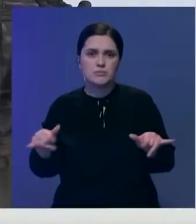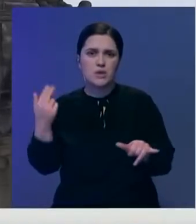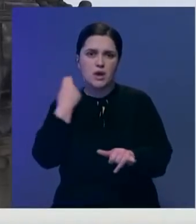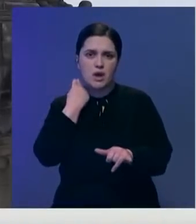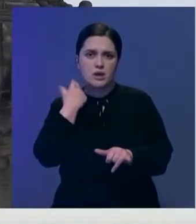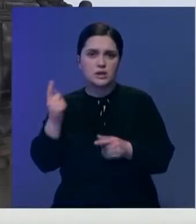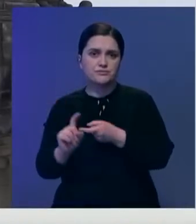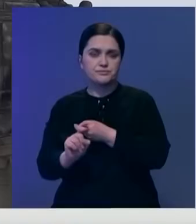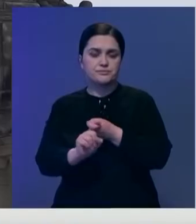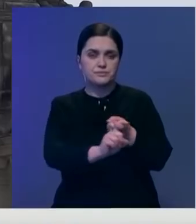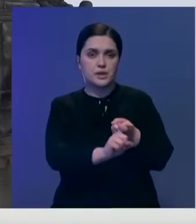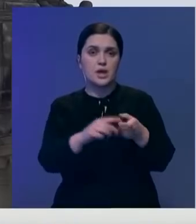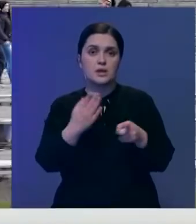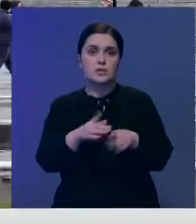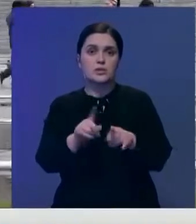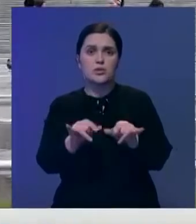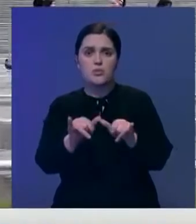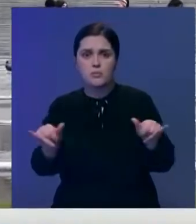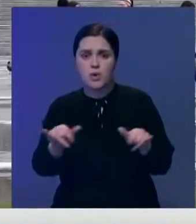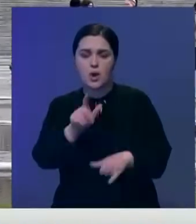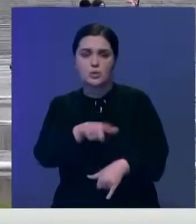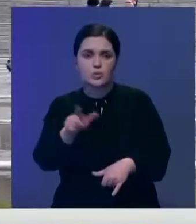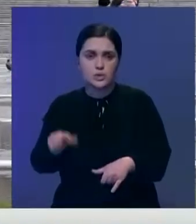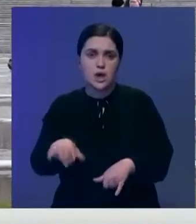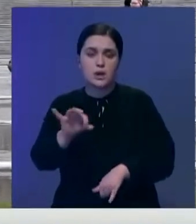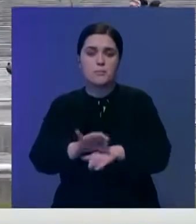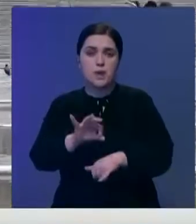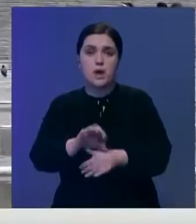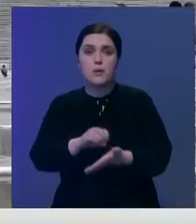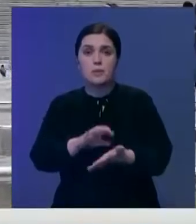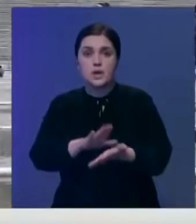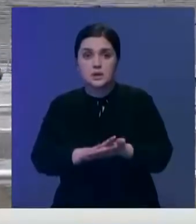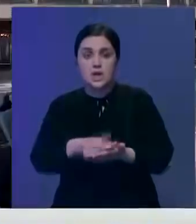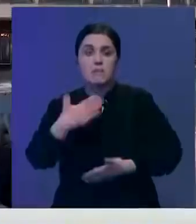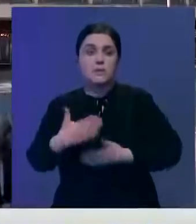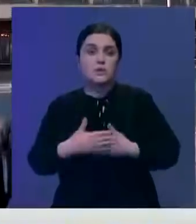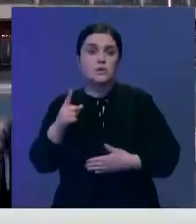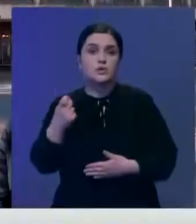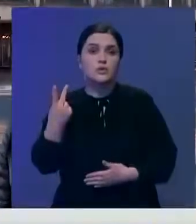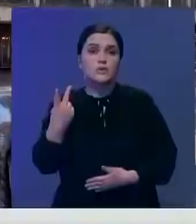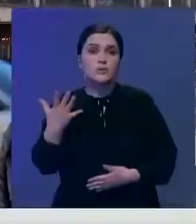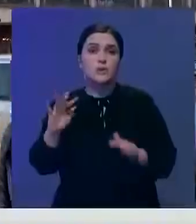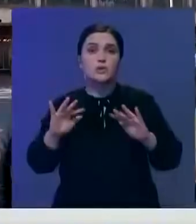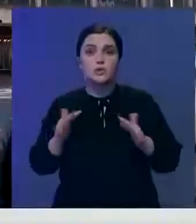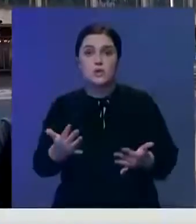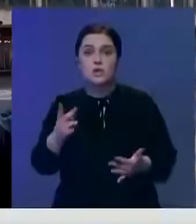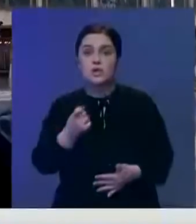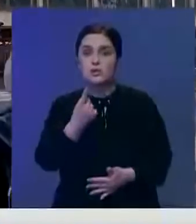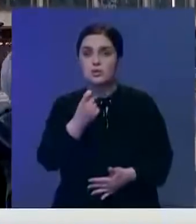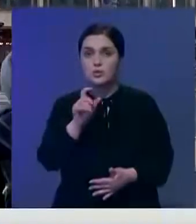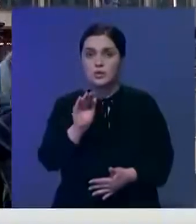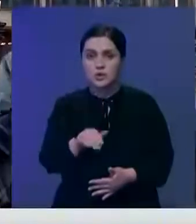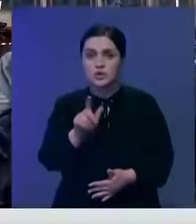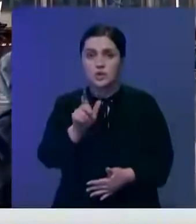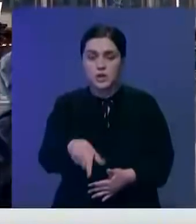коронавируса. Стремительно растет и число инфицированных. Показатель по стране почти 125 случаев на 100 тысяч человек.